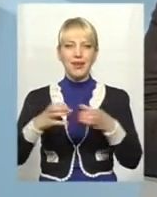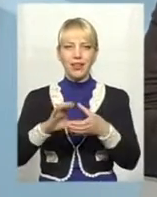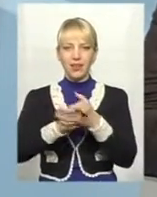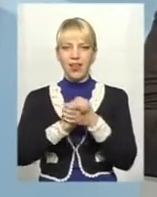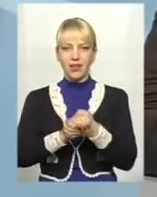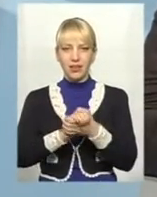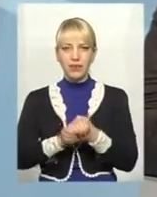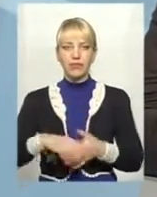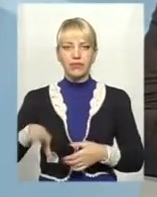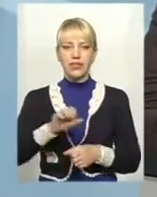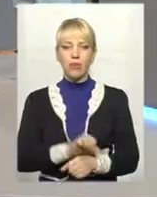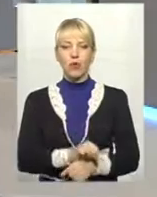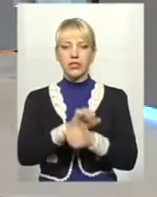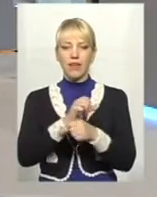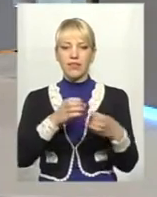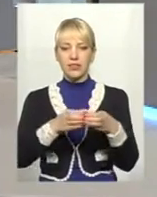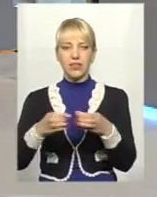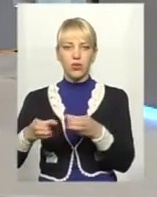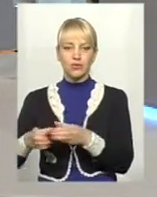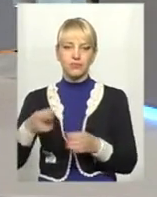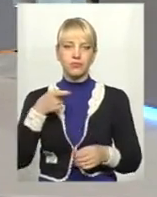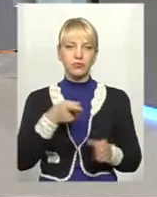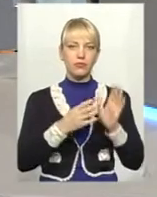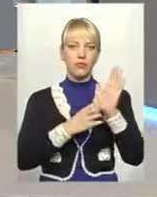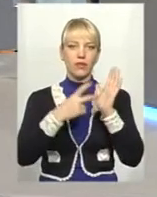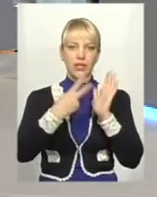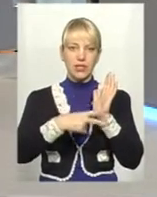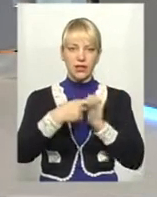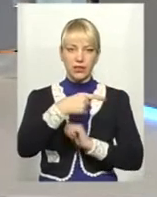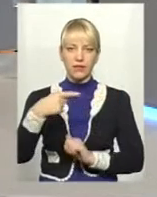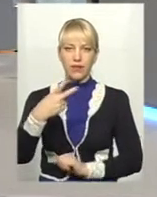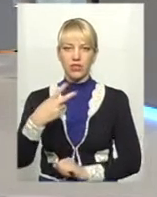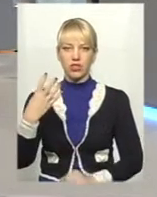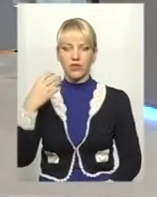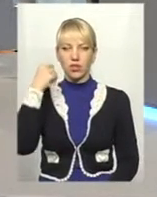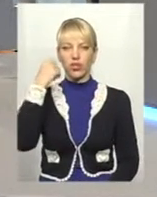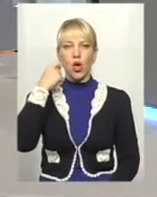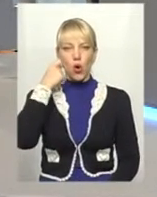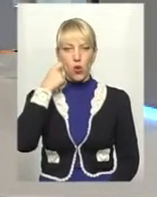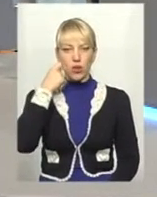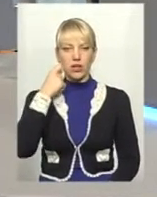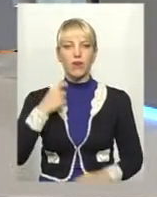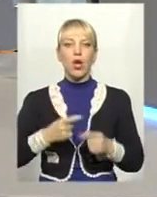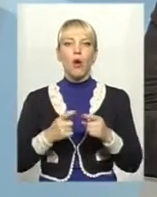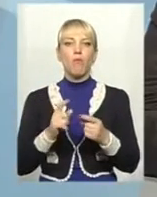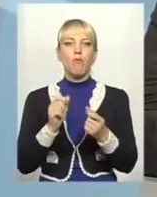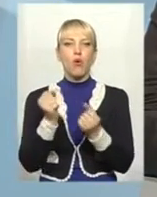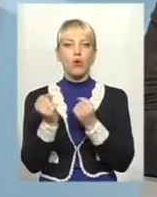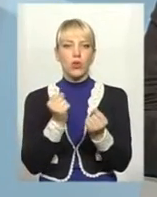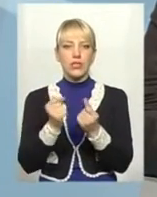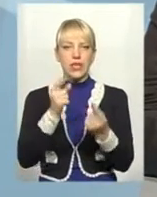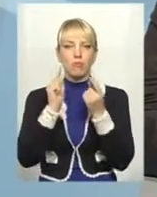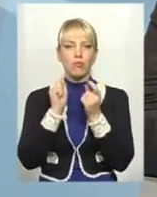1920-1924 роках боролися проти більшовиків. Це